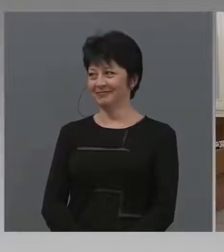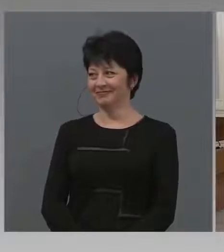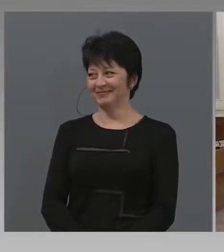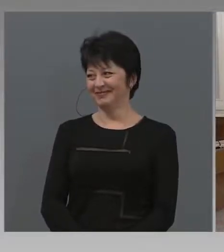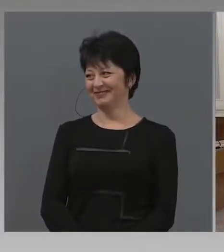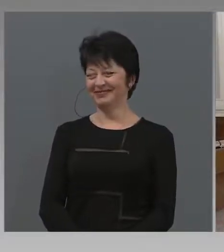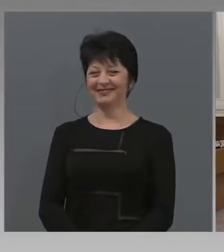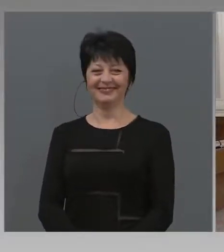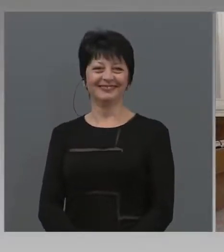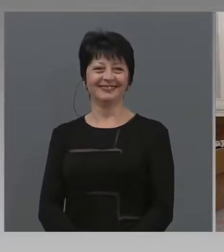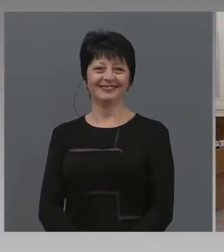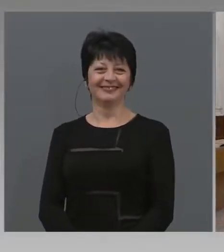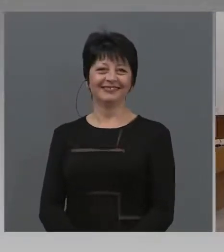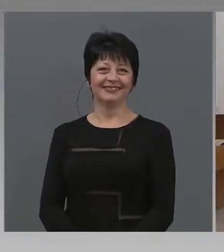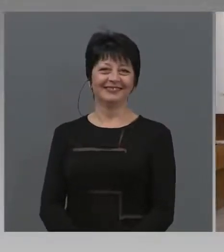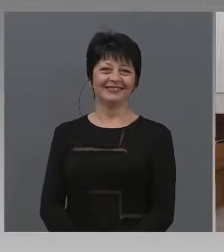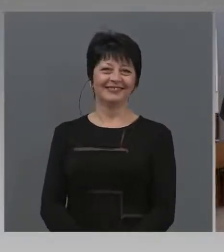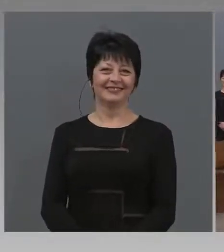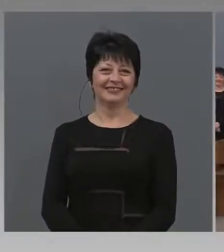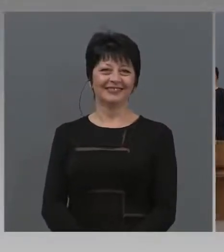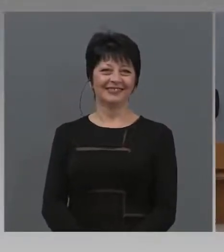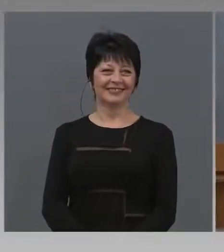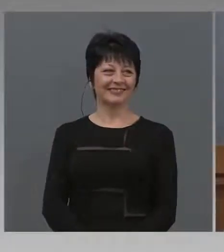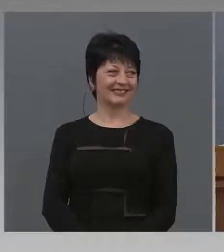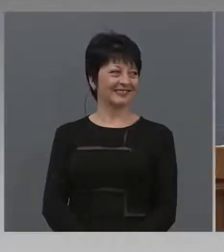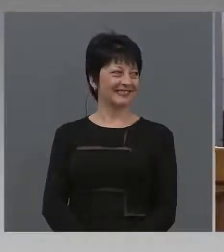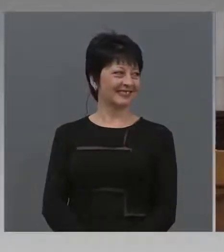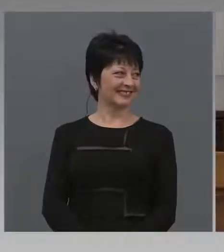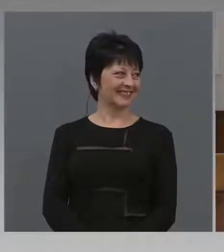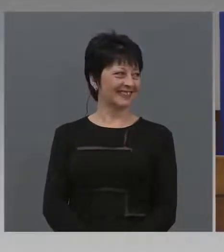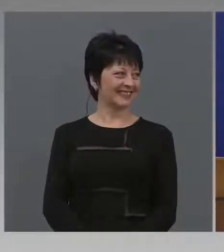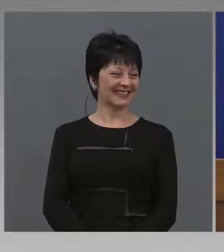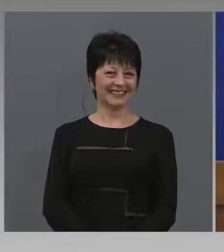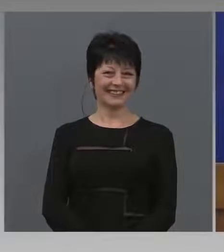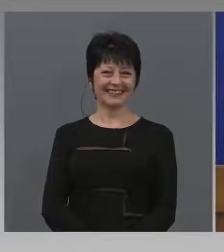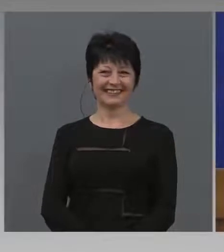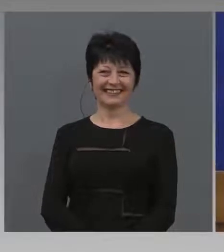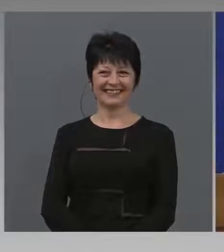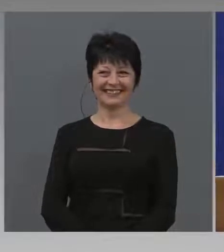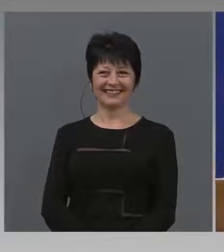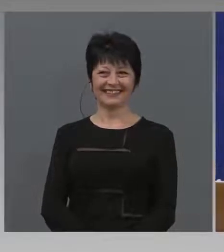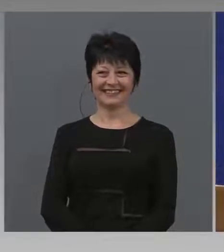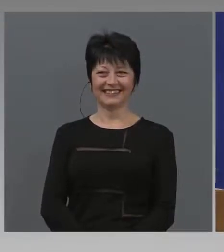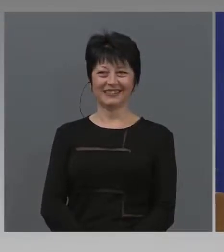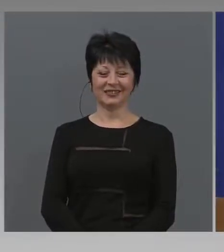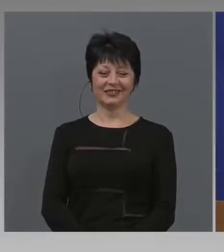Съм малък. Чакаме, Те рада. Само моля Ти се спокоим.